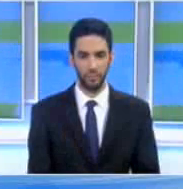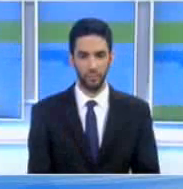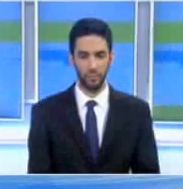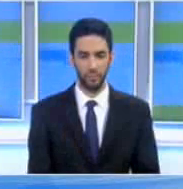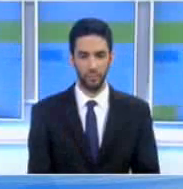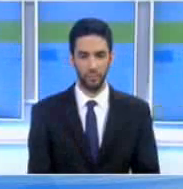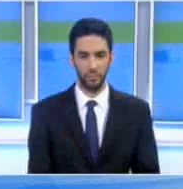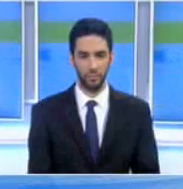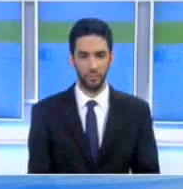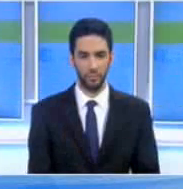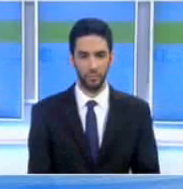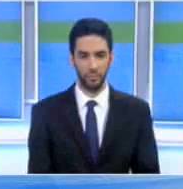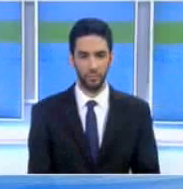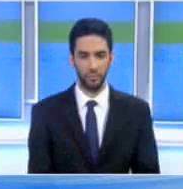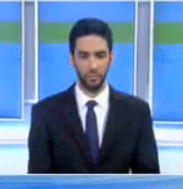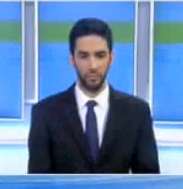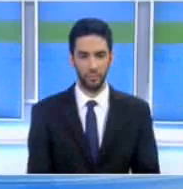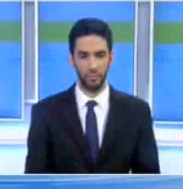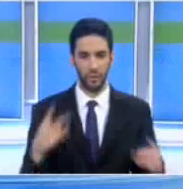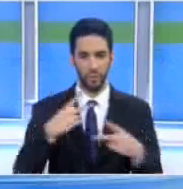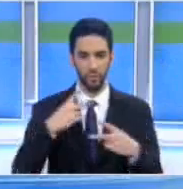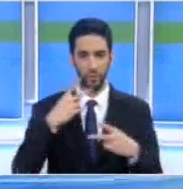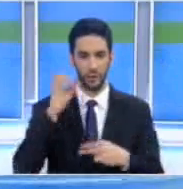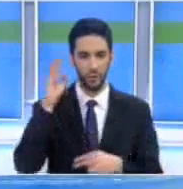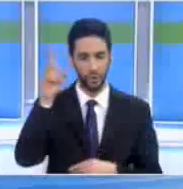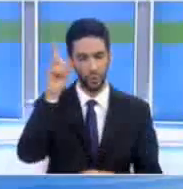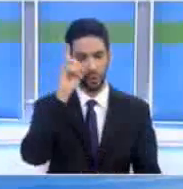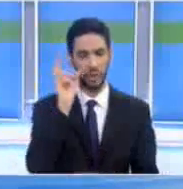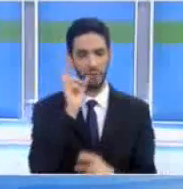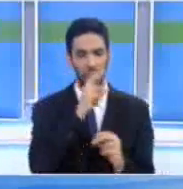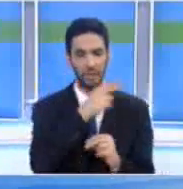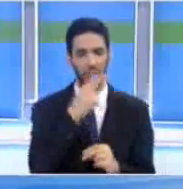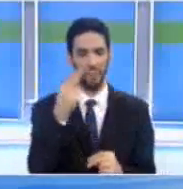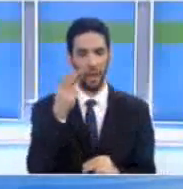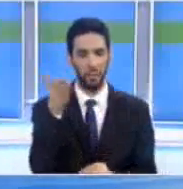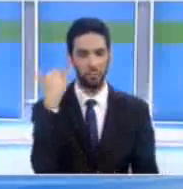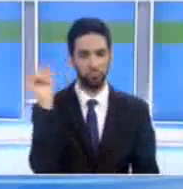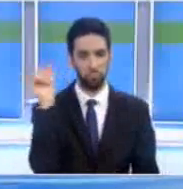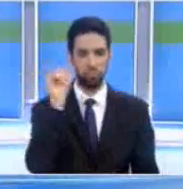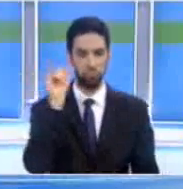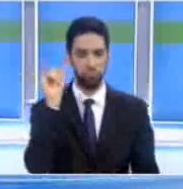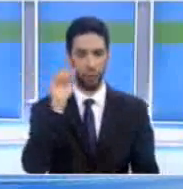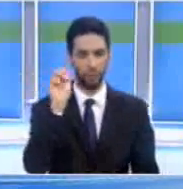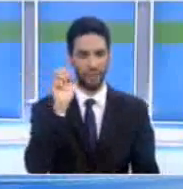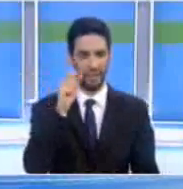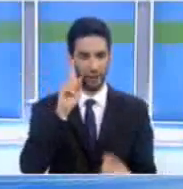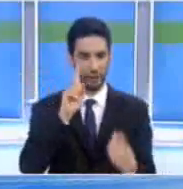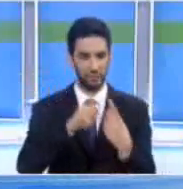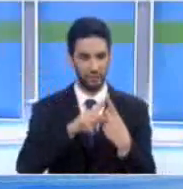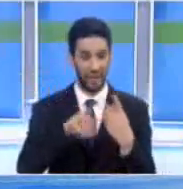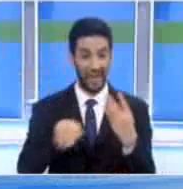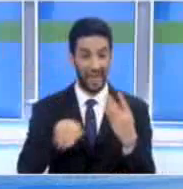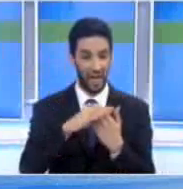των όσων έχουν δηλωθεί για την πρόσφατη διακοπή της τελευταίας συνάντησης που είχε ο πρόεδρος Αναστασιάδης με τον κύριο